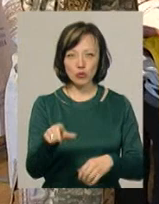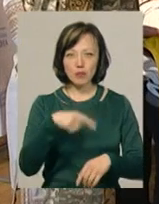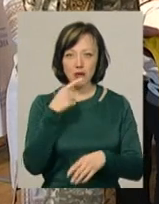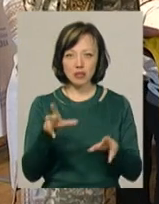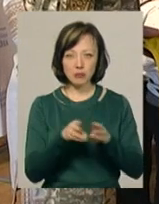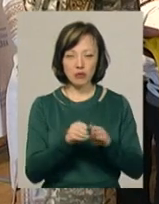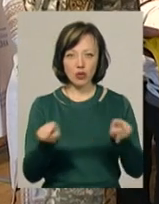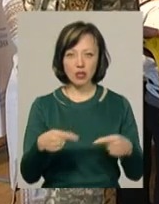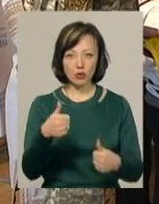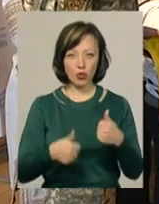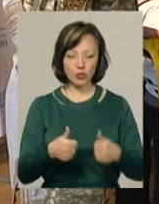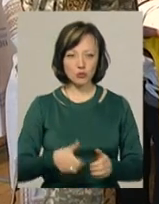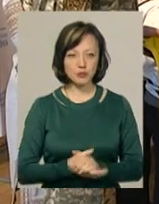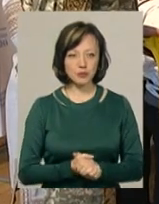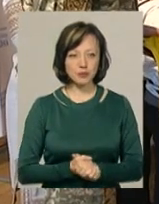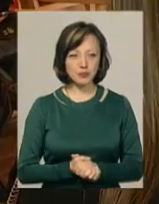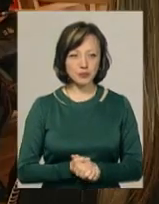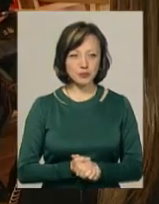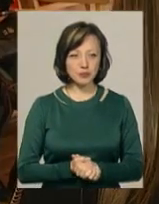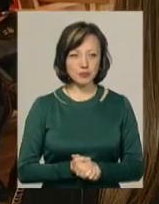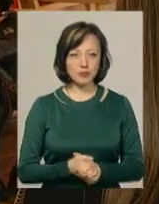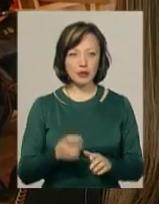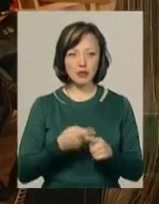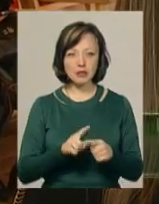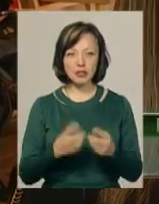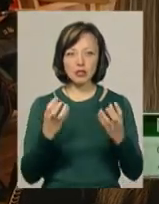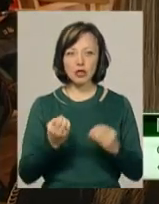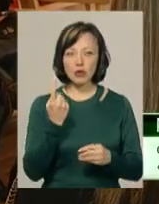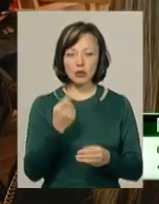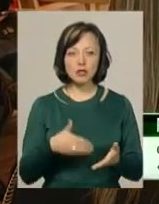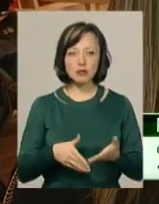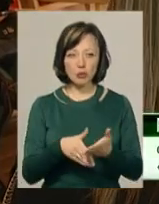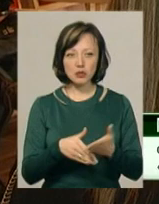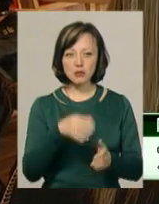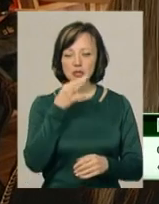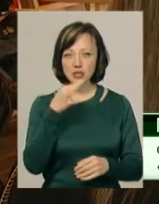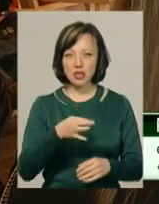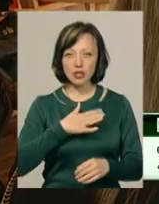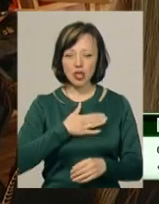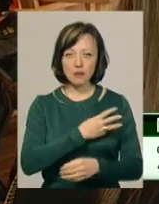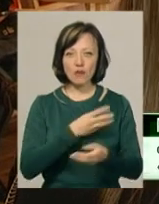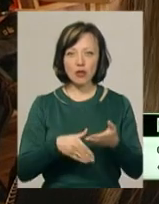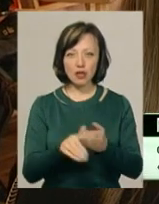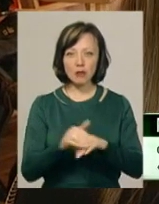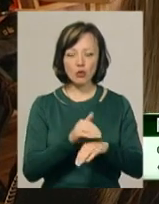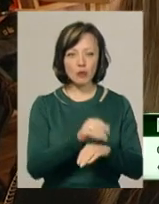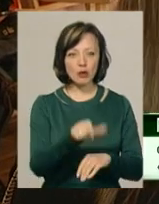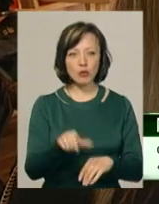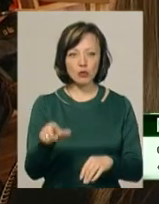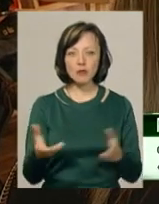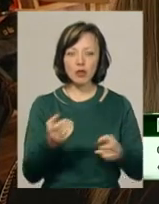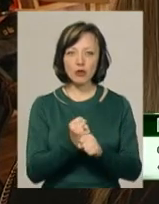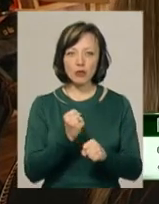співорганізаторка конкурсу Марина Українець. Це ще один спосіб сказати нашим волонтерам, добрим людям, які